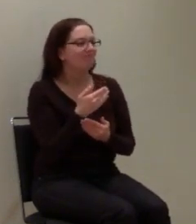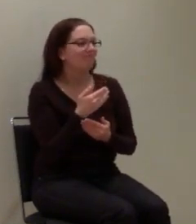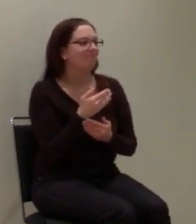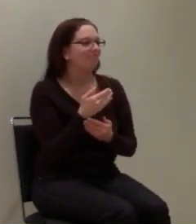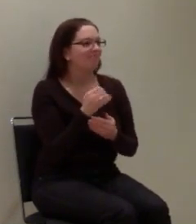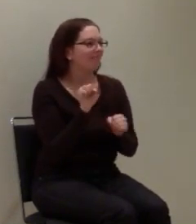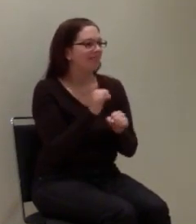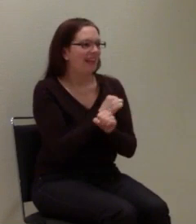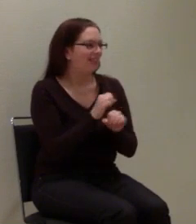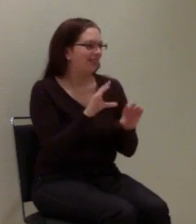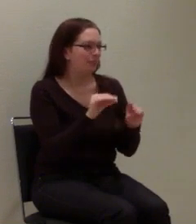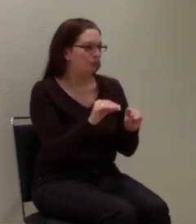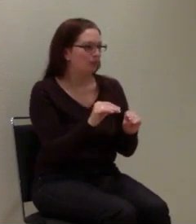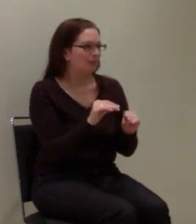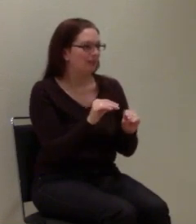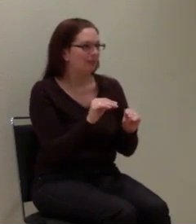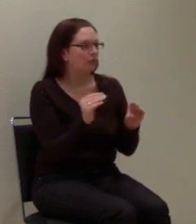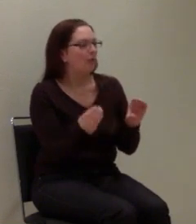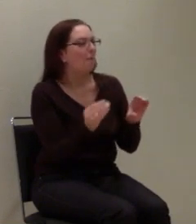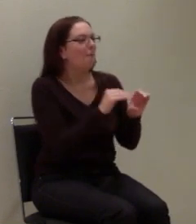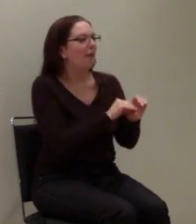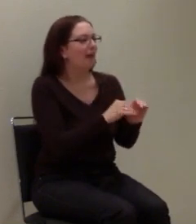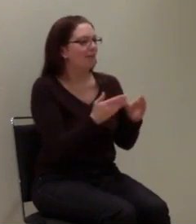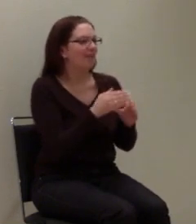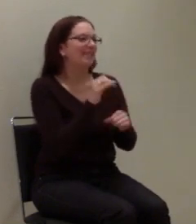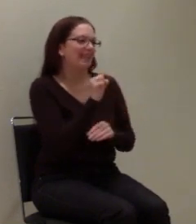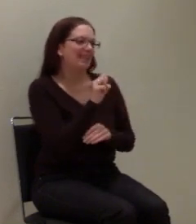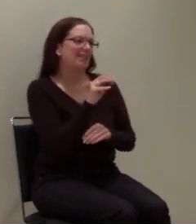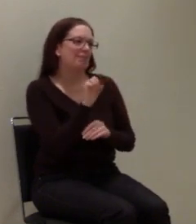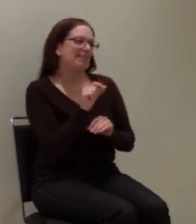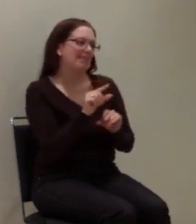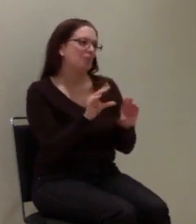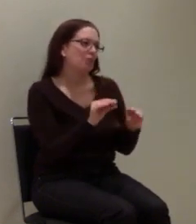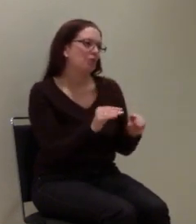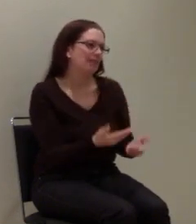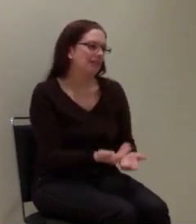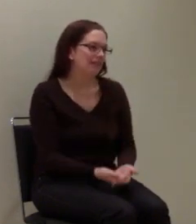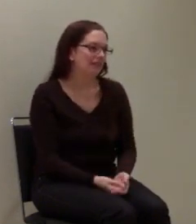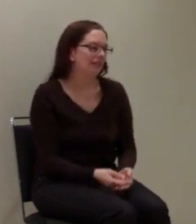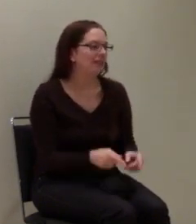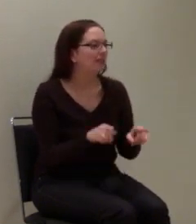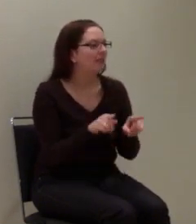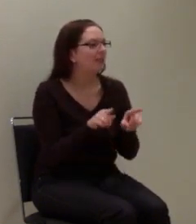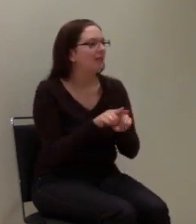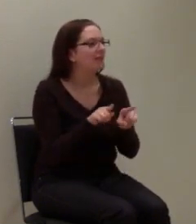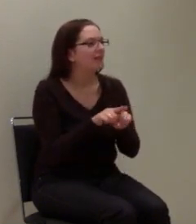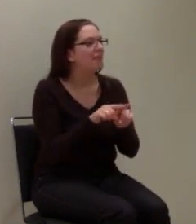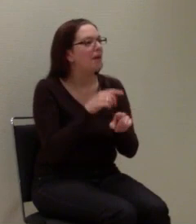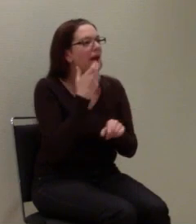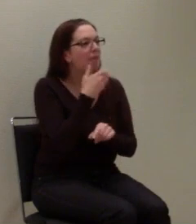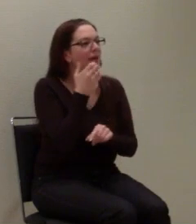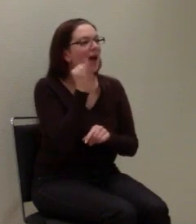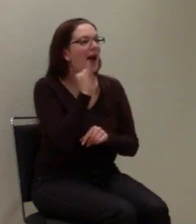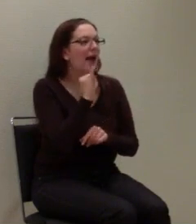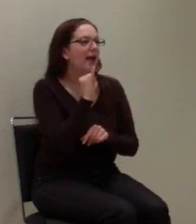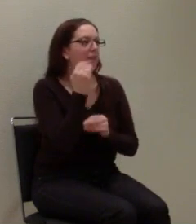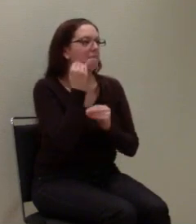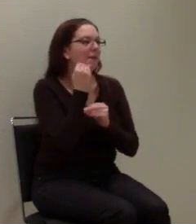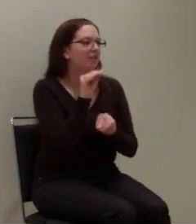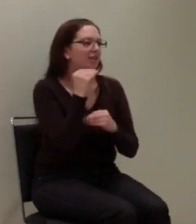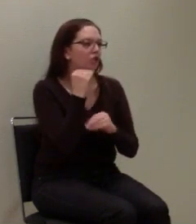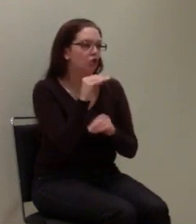letztendlich da auch als Backup die SMS letztendlich verwenden. Ähnlich wie es jetzt Apple ja mit dem iMessage ja auch zum Beispiel tut.